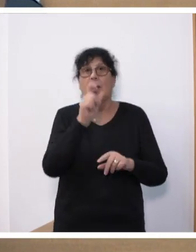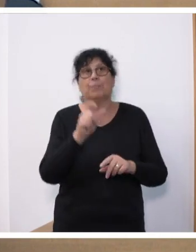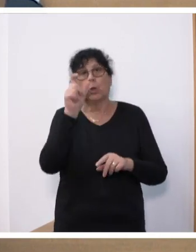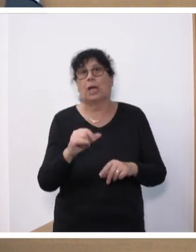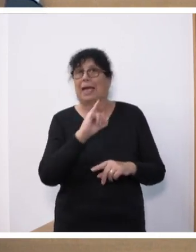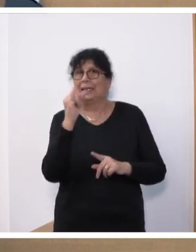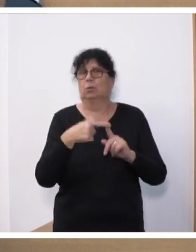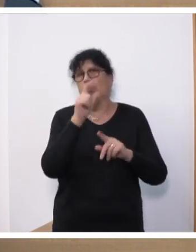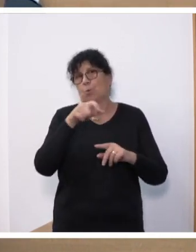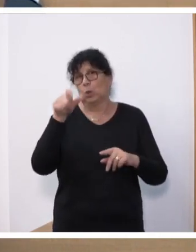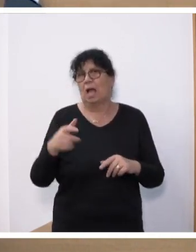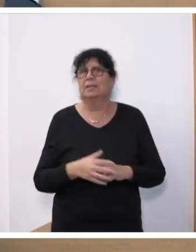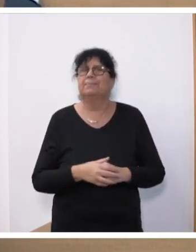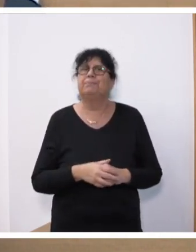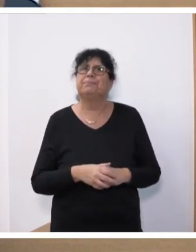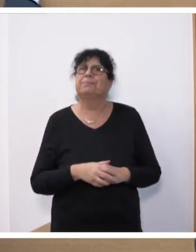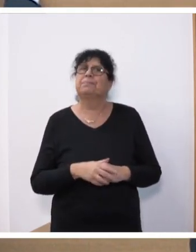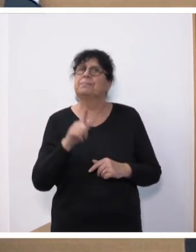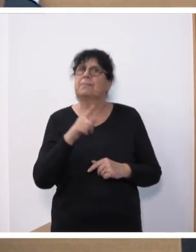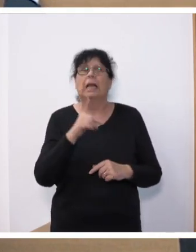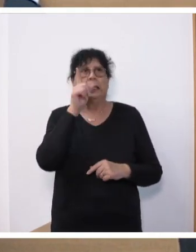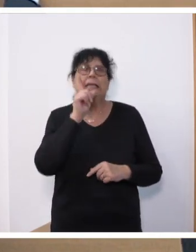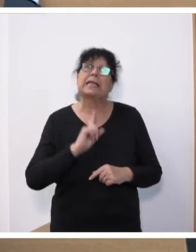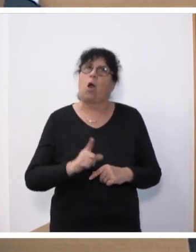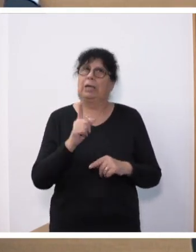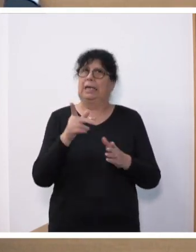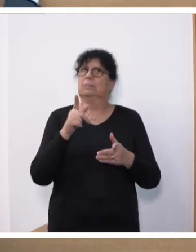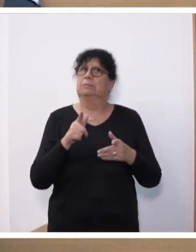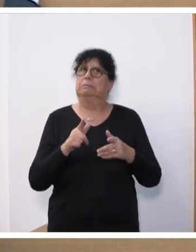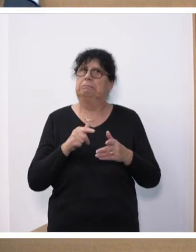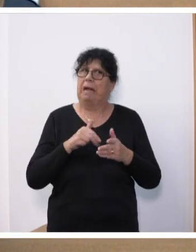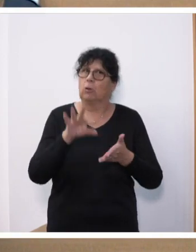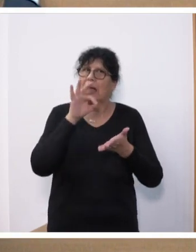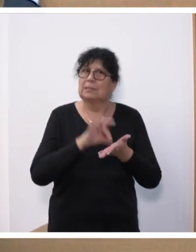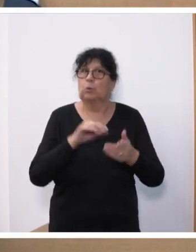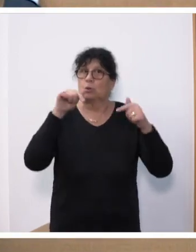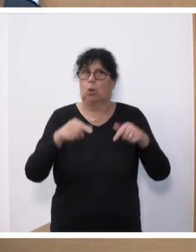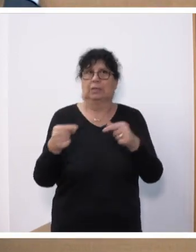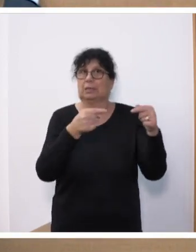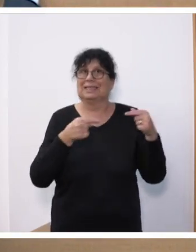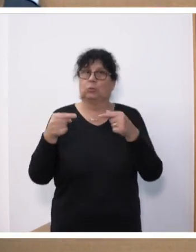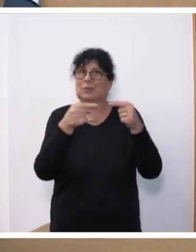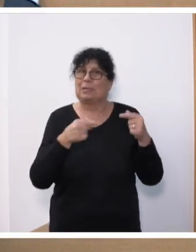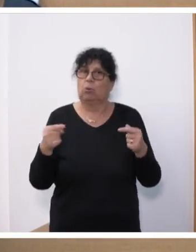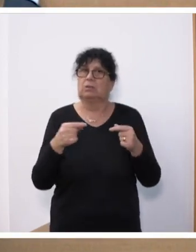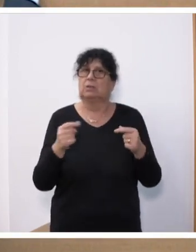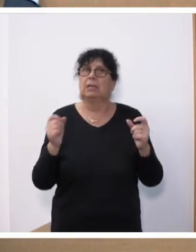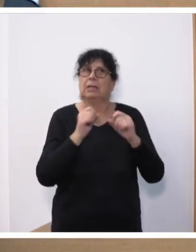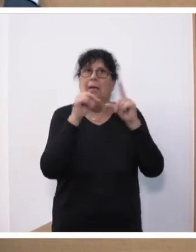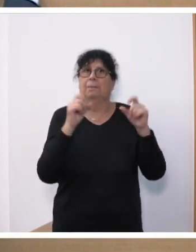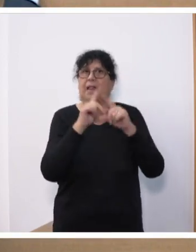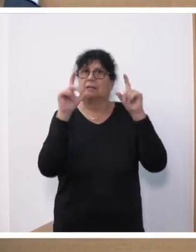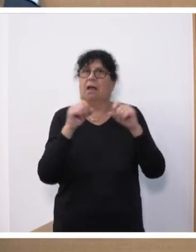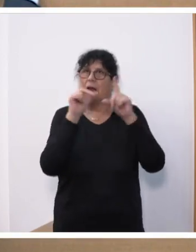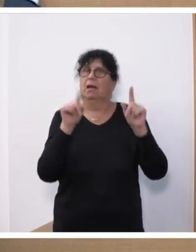und Bürger, der traurige Ausgangspunkt der heutigen Debatte, die Bilder, die wir alle